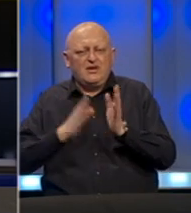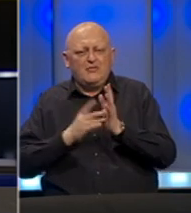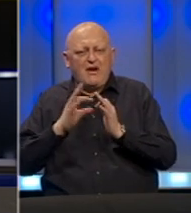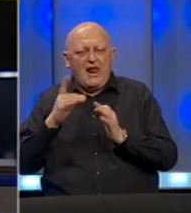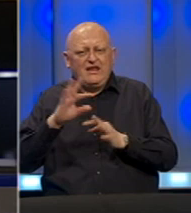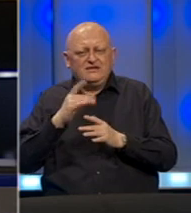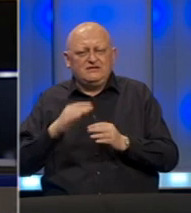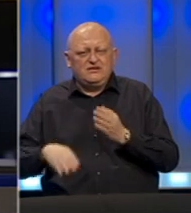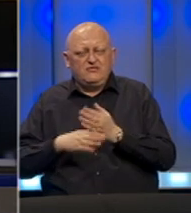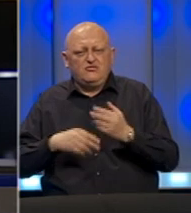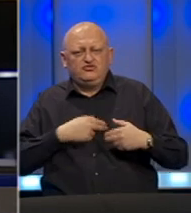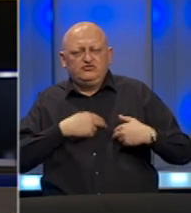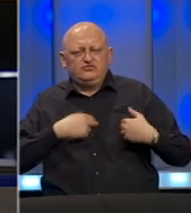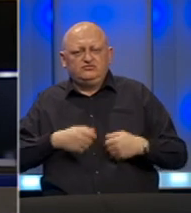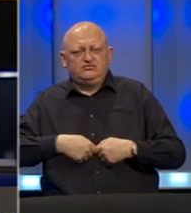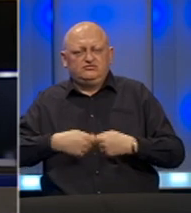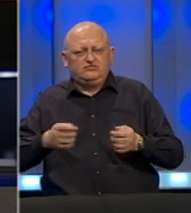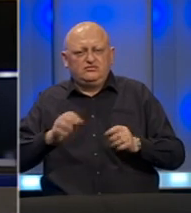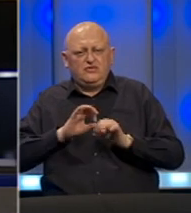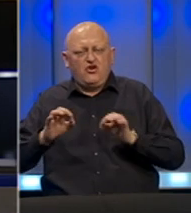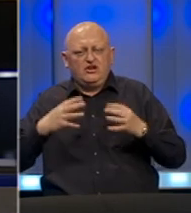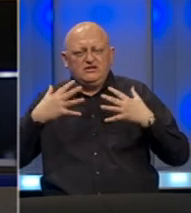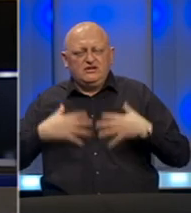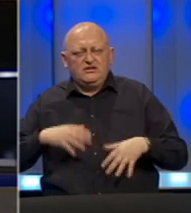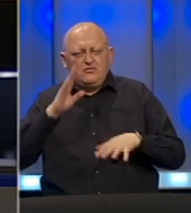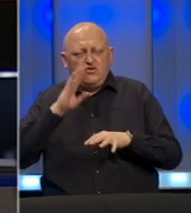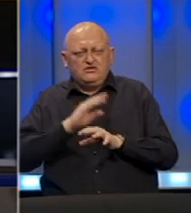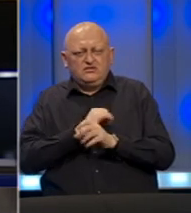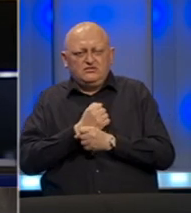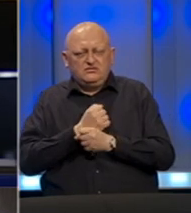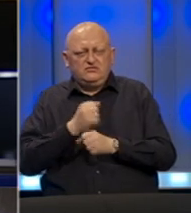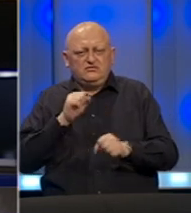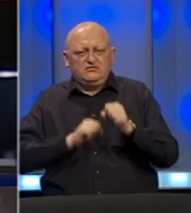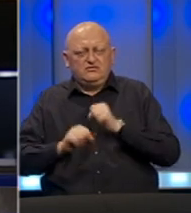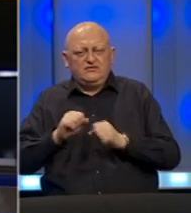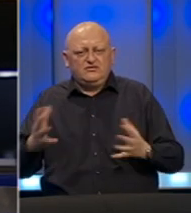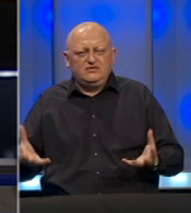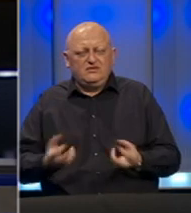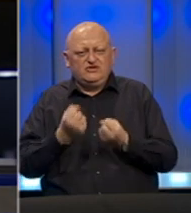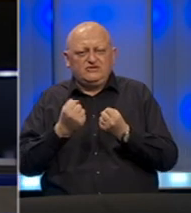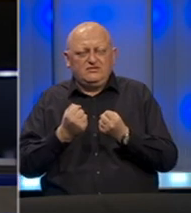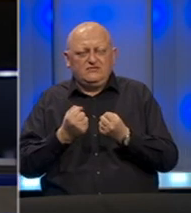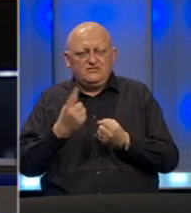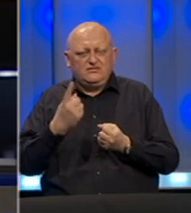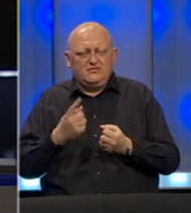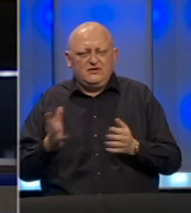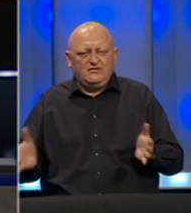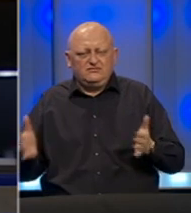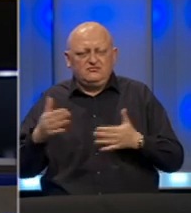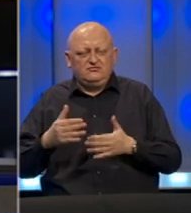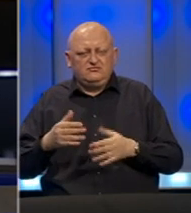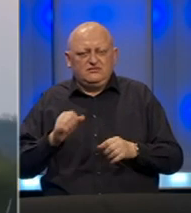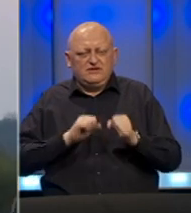Pomoć je donacija koju će raspodijeliti koordinacijonog tijela Bosne i Hercegovine za zaštitu i spasavanje. A prvi kontingent